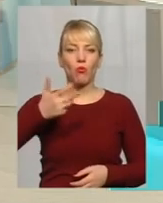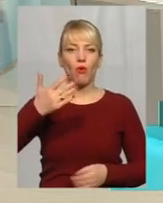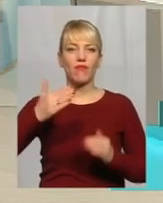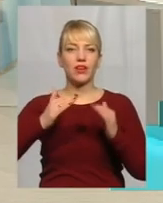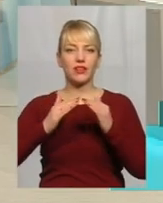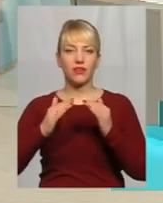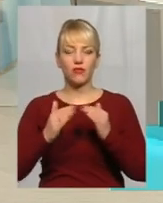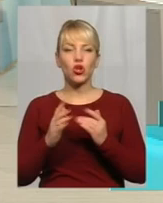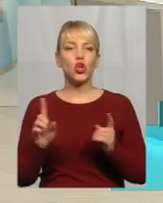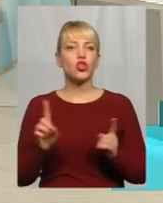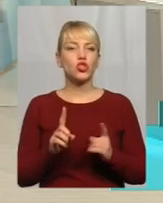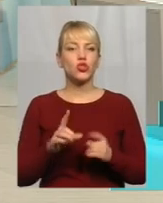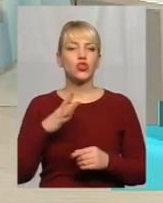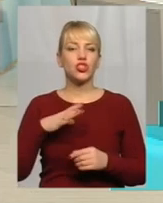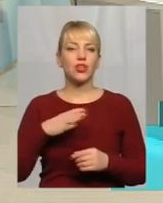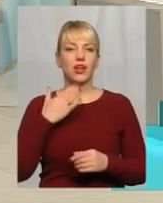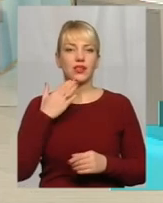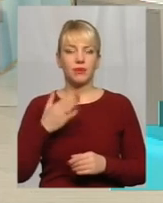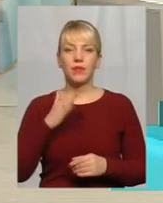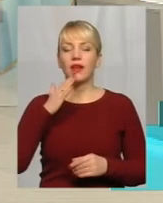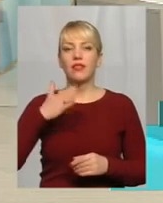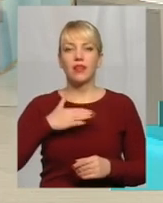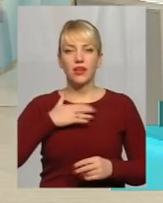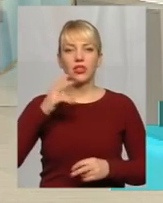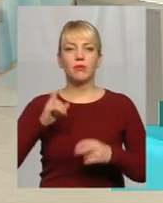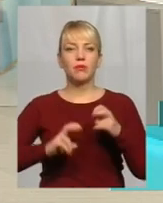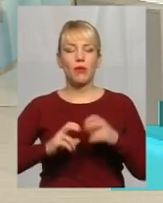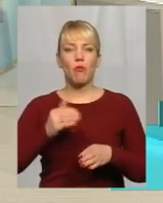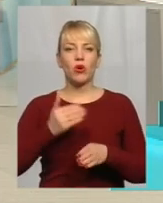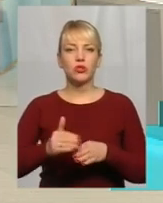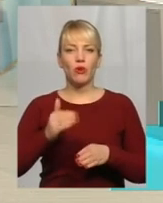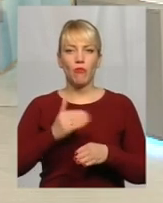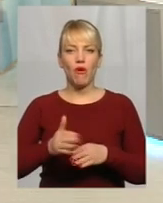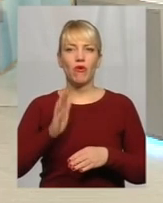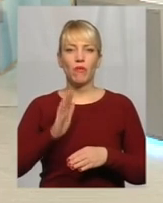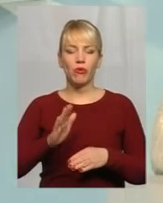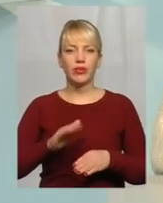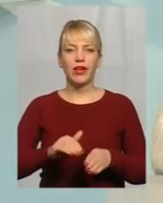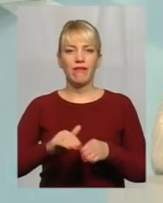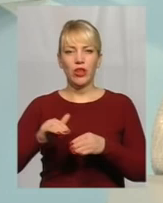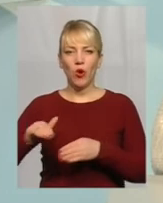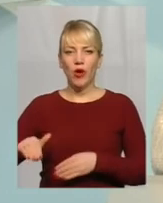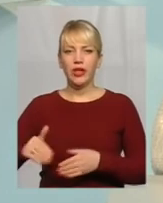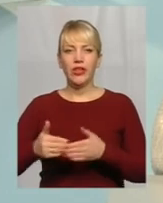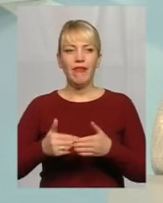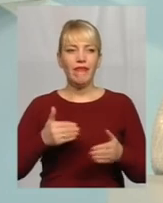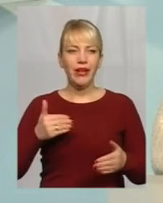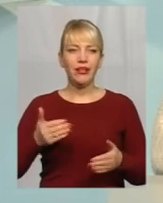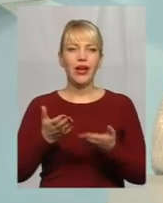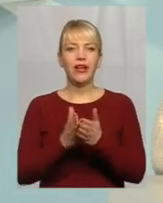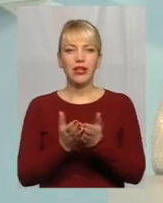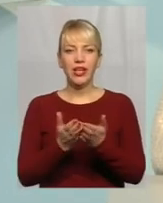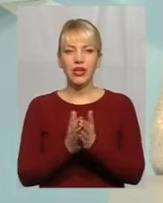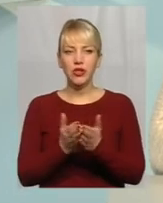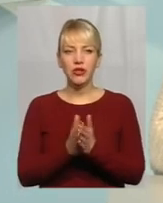чого ж чекати? Ну, наше підприємство поступово буде відходити від книжечок,